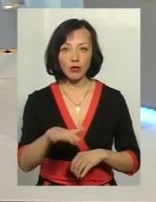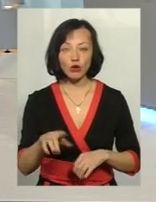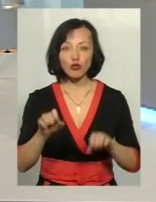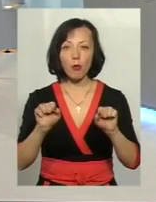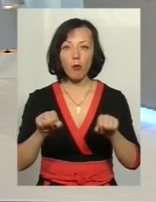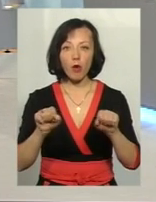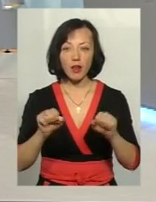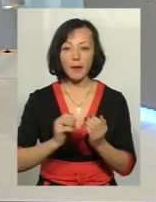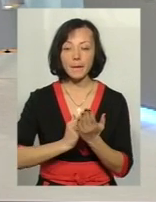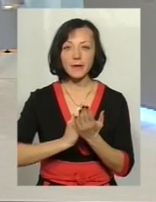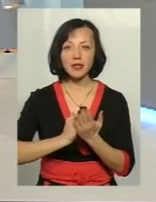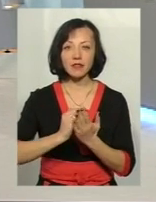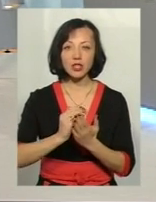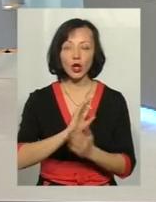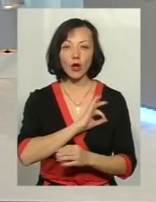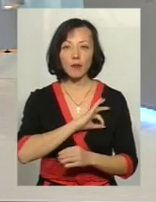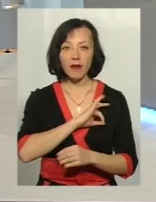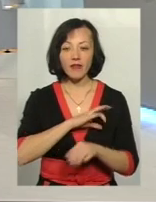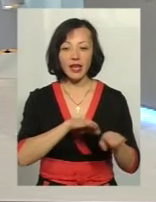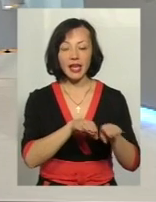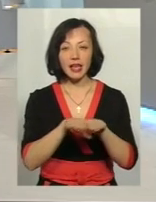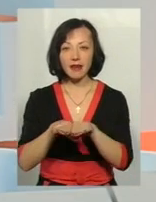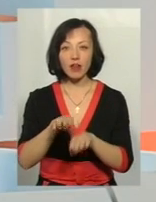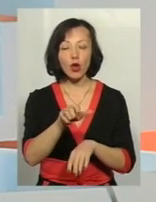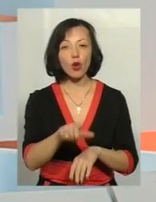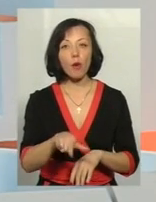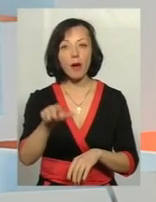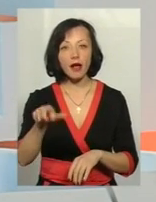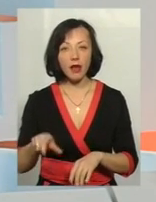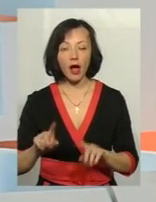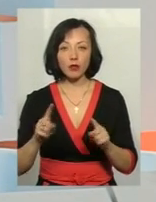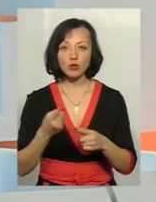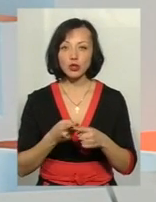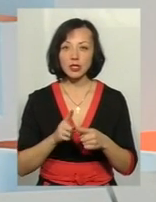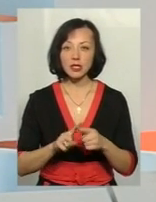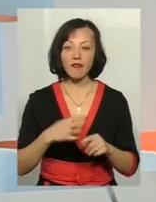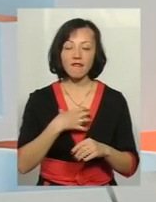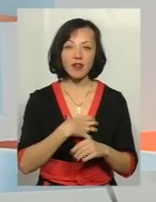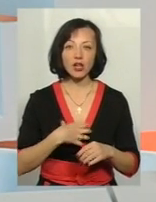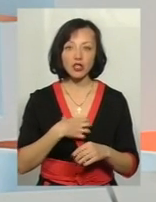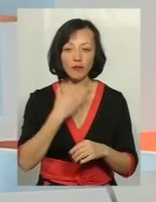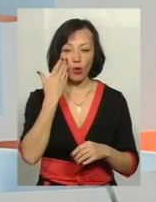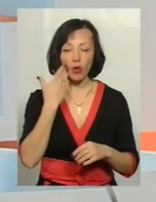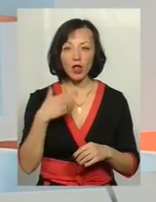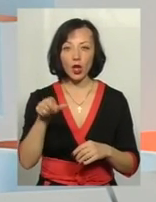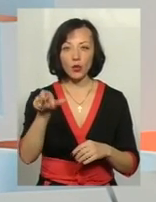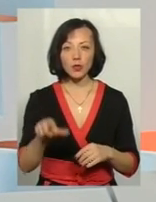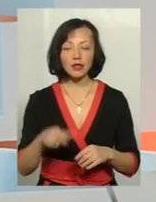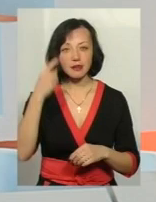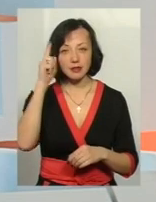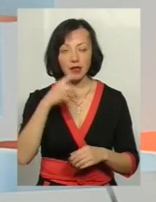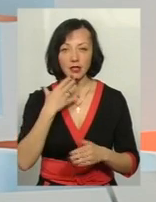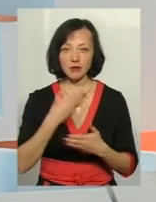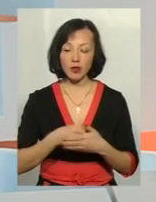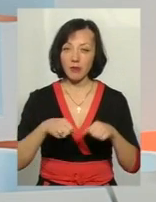могли підвищити правовий рівень наших громадян. Тому що це надзвичайно важливо, коли людина знає свої права.